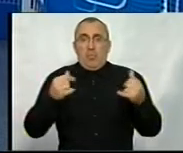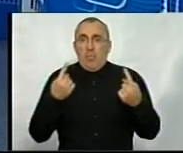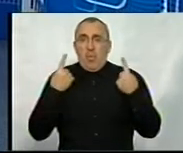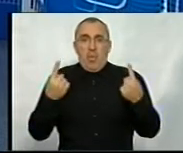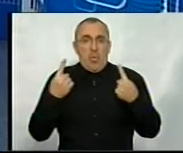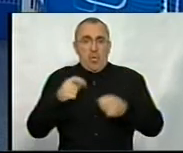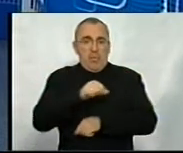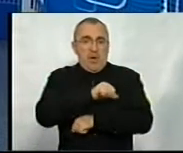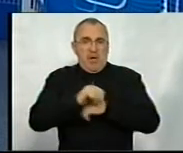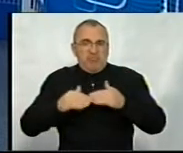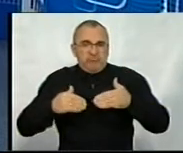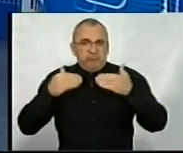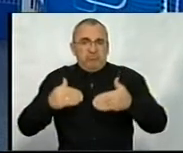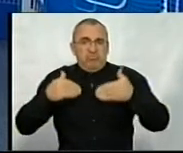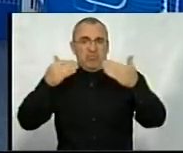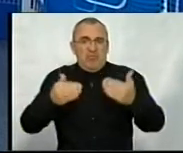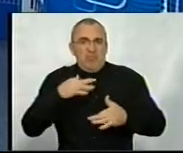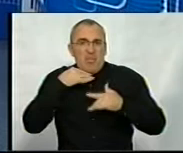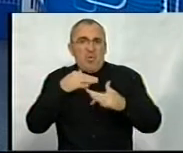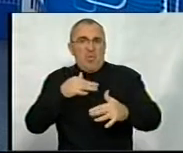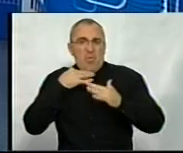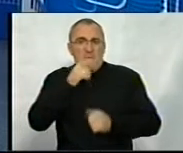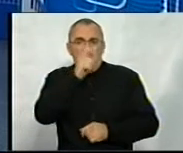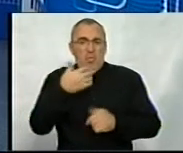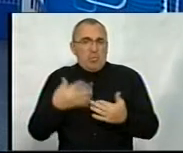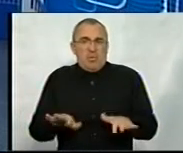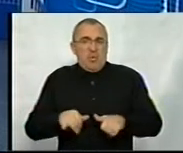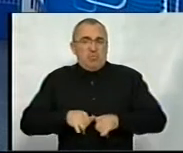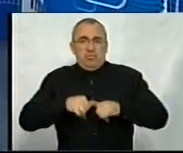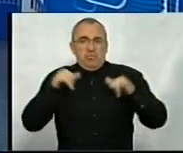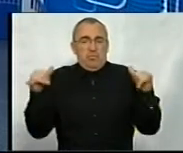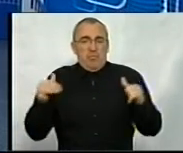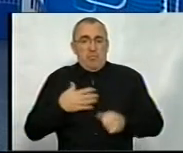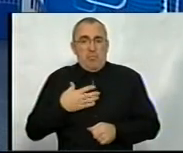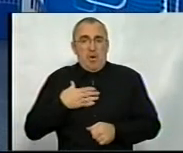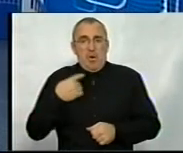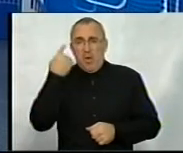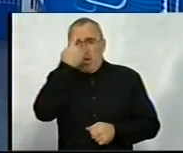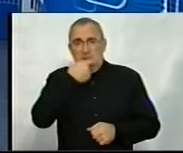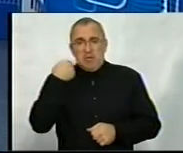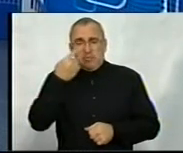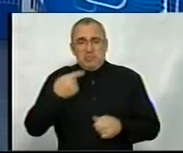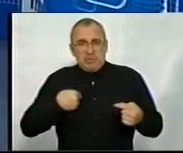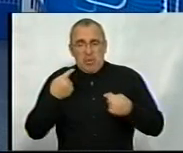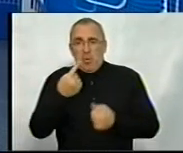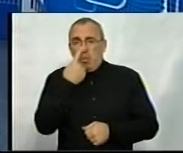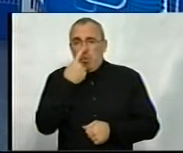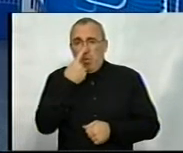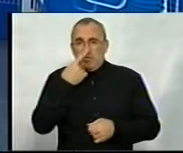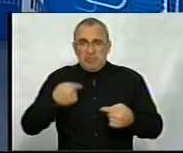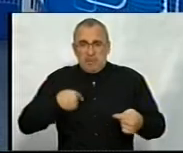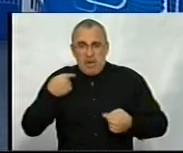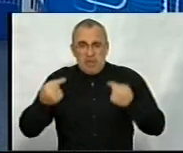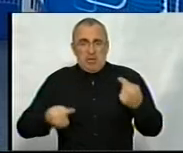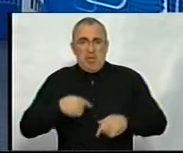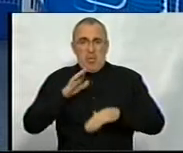границі. Тобто, і агресія його вже переходила, ну, моє лицо страдало, мій нос страдав, т.е. мої руки